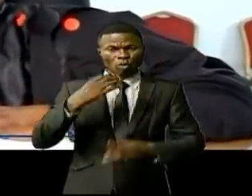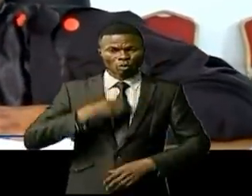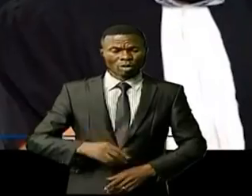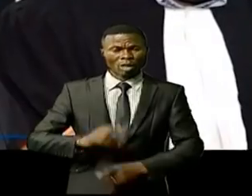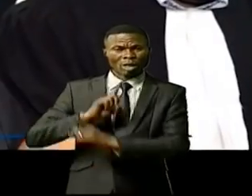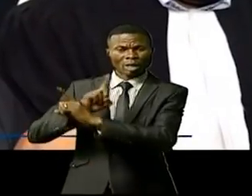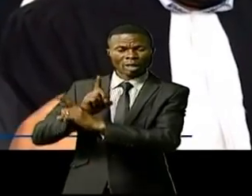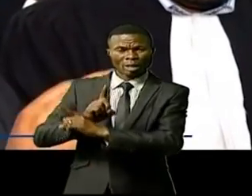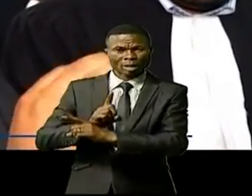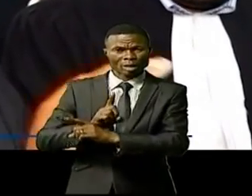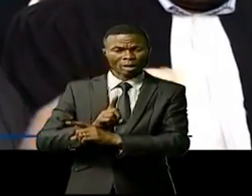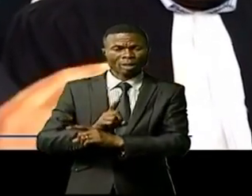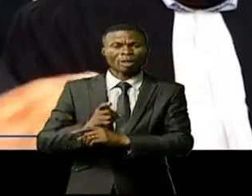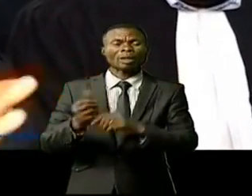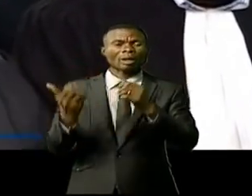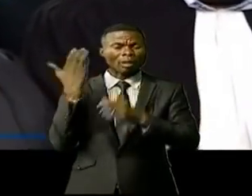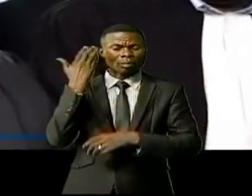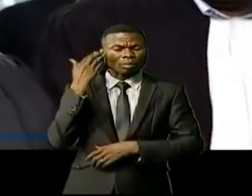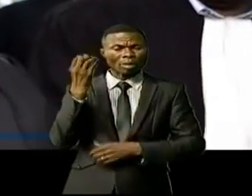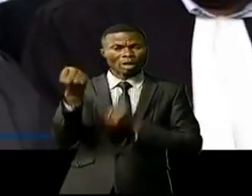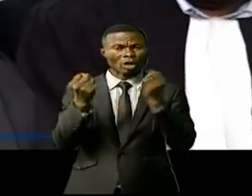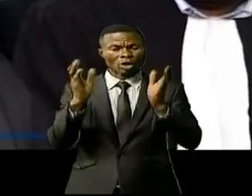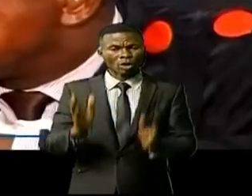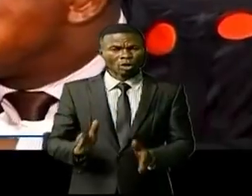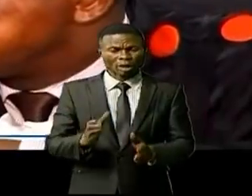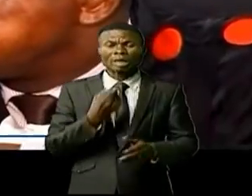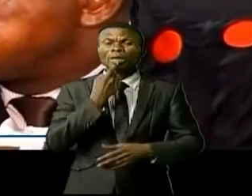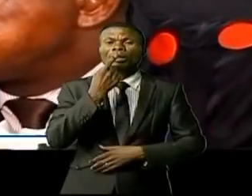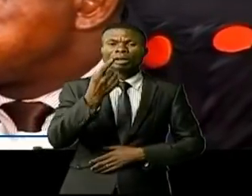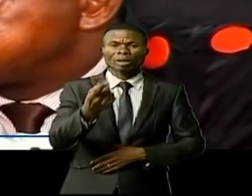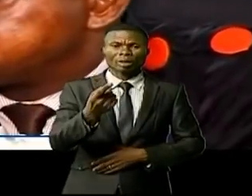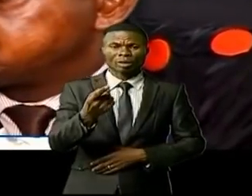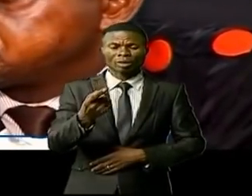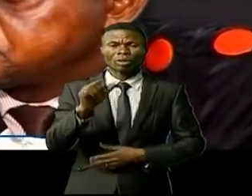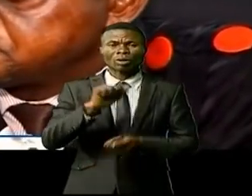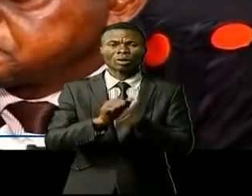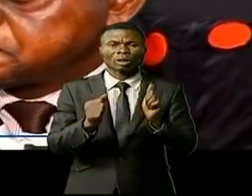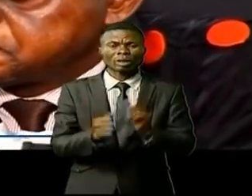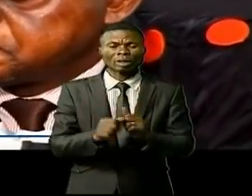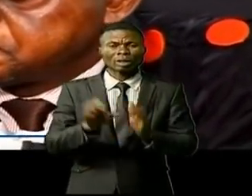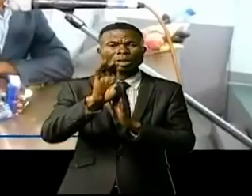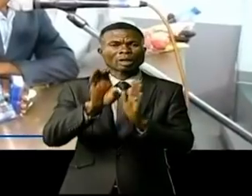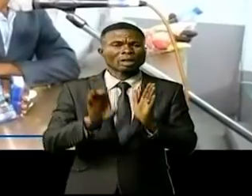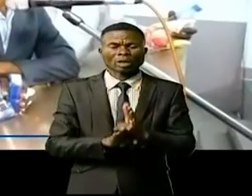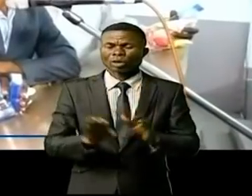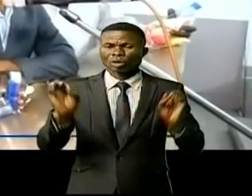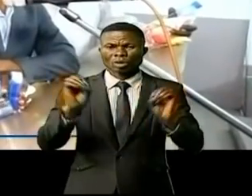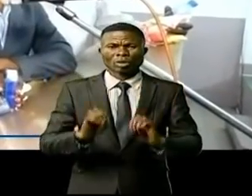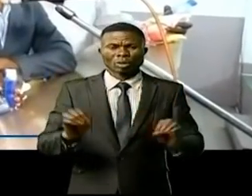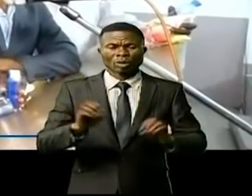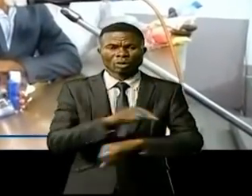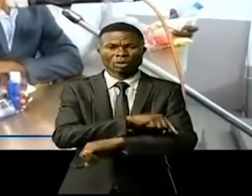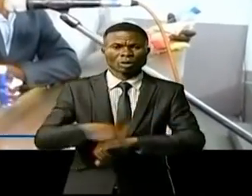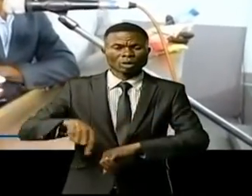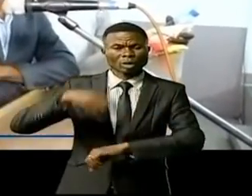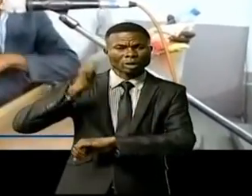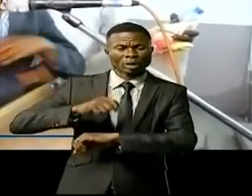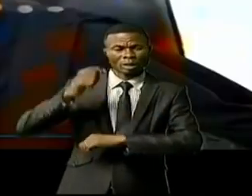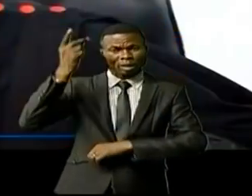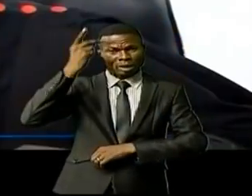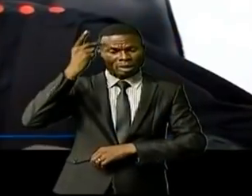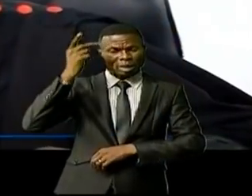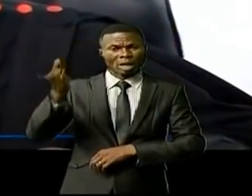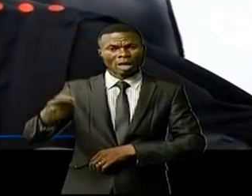défense du prévenu Chibola Mouloumbaye a soulevé l'exception d'inconstitutionnalité. La cour d'appel de Kinshasa-Gombé